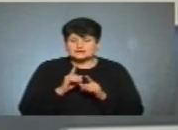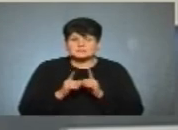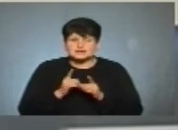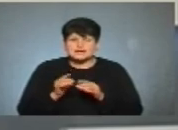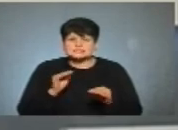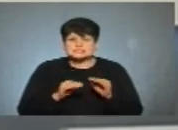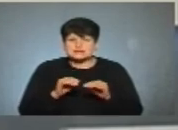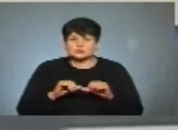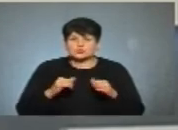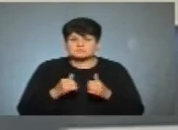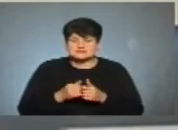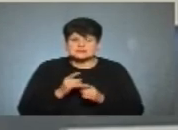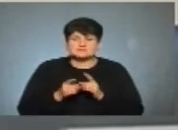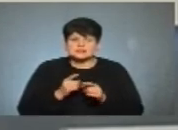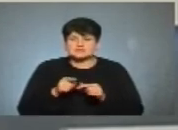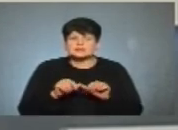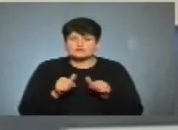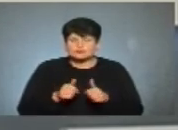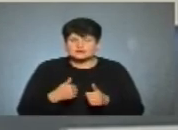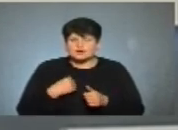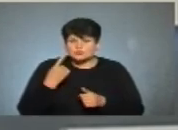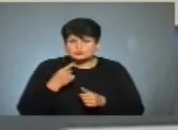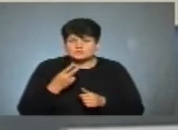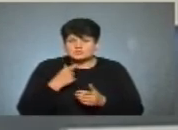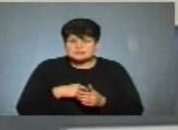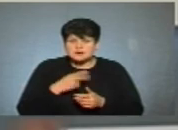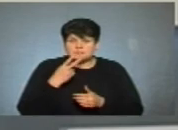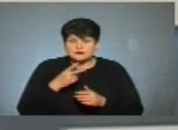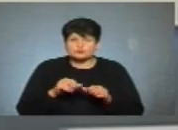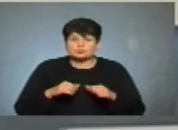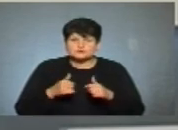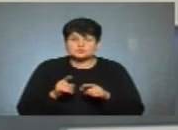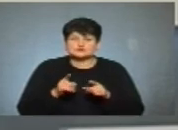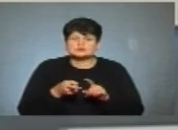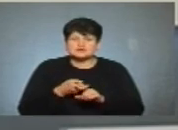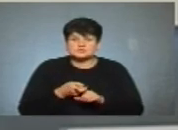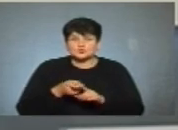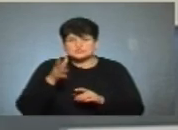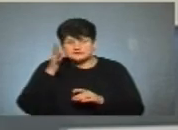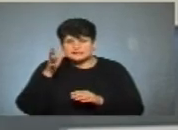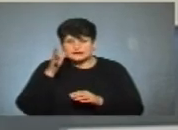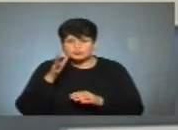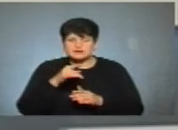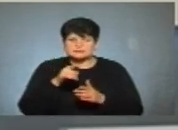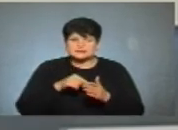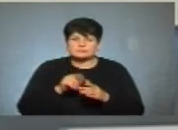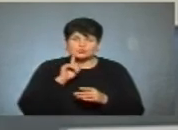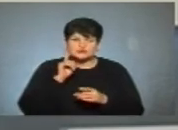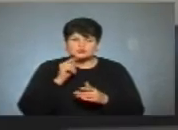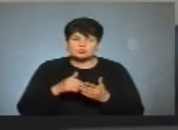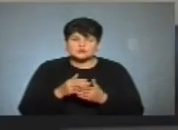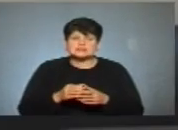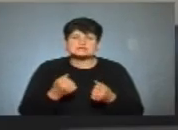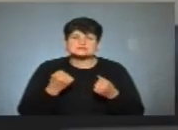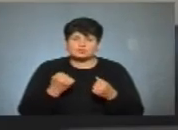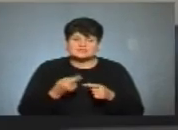тих чи інших комісій, в тому числі, міняються їхні формати. Я особисто себе бачив в комісії, що стосується питань освіти, науки і питань молодіжної політики та спорту.